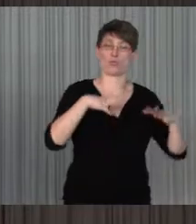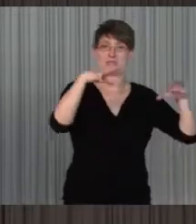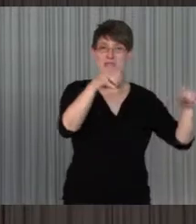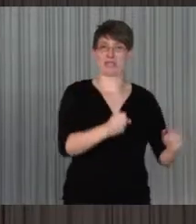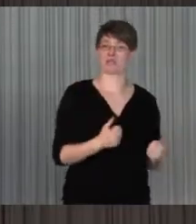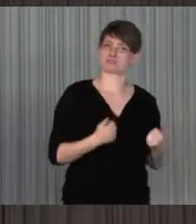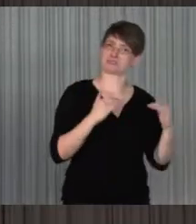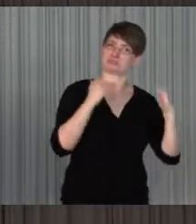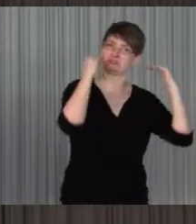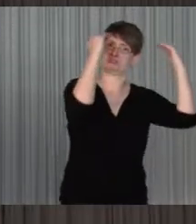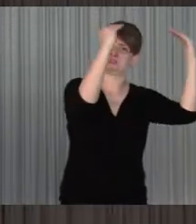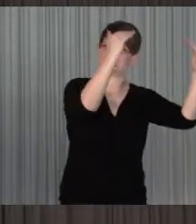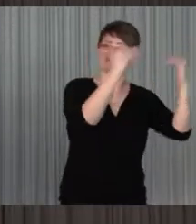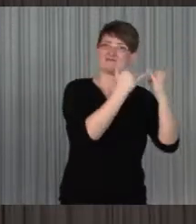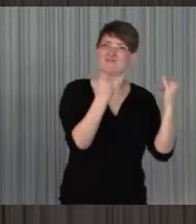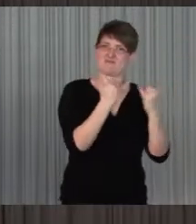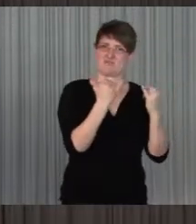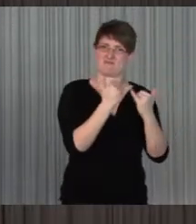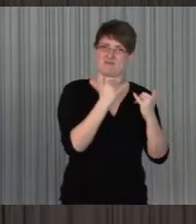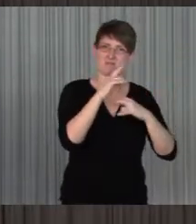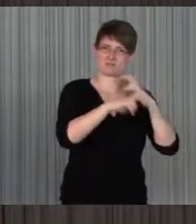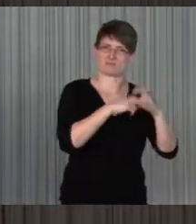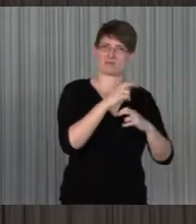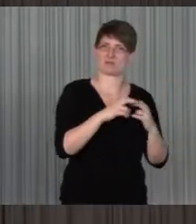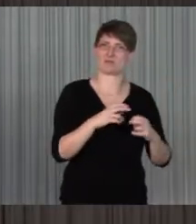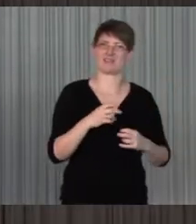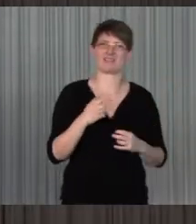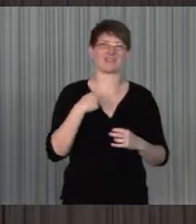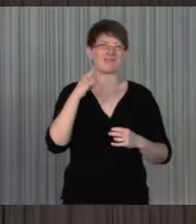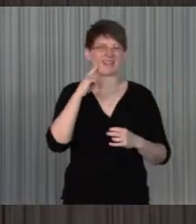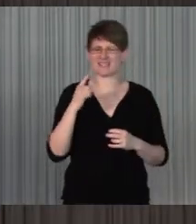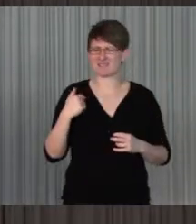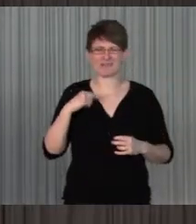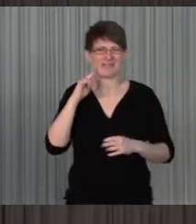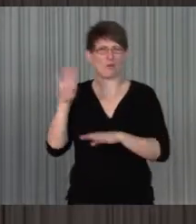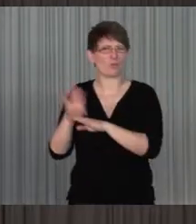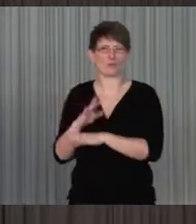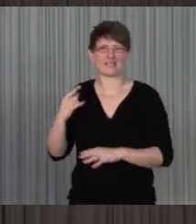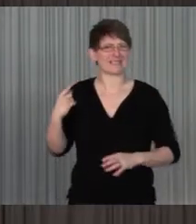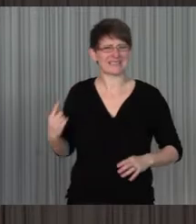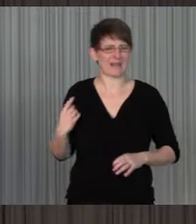Kompetenz bei der Mediennutzung, ich weiß auch nicht, warum man das immer selber macht.